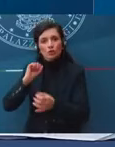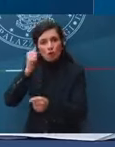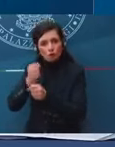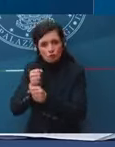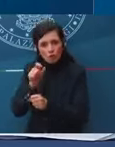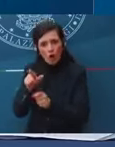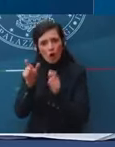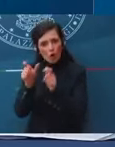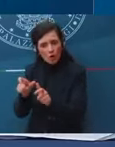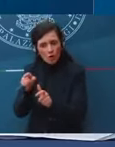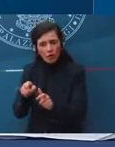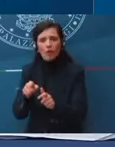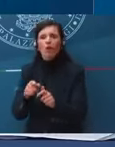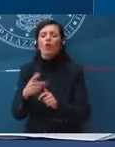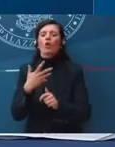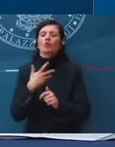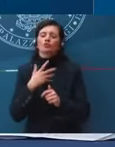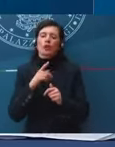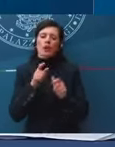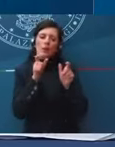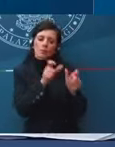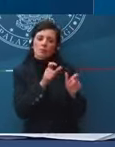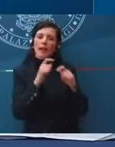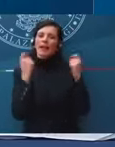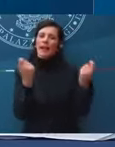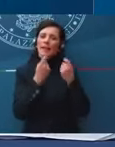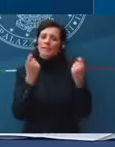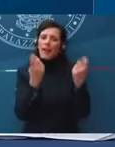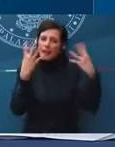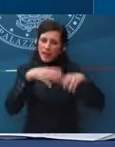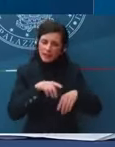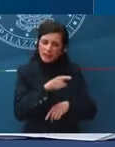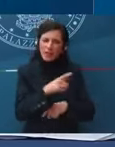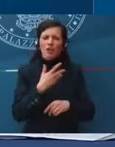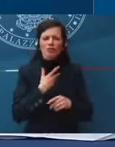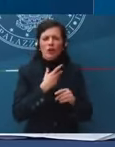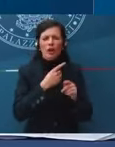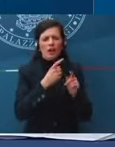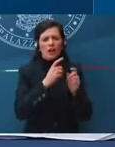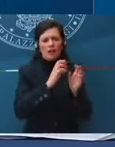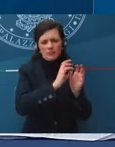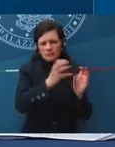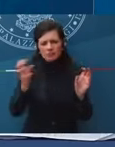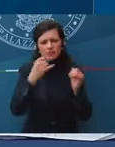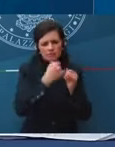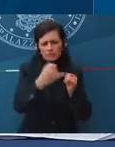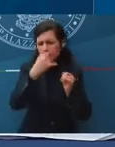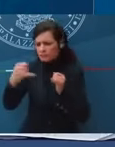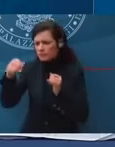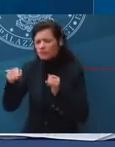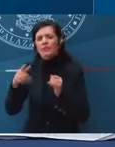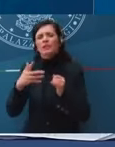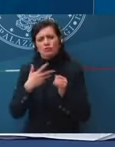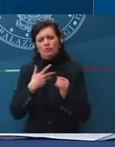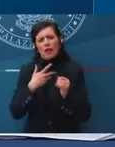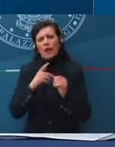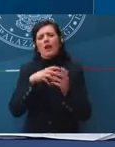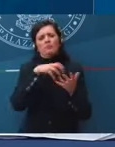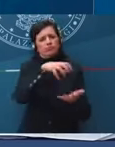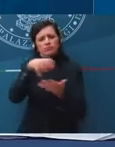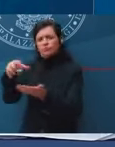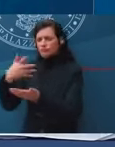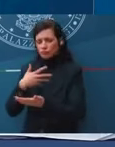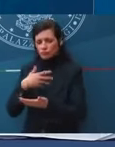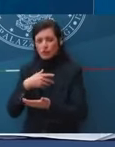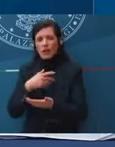quella collegata agli eventi, quindi vi sono vari interventi, poi che questi siano una risposta definitiva,